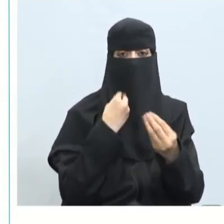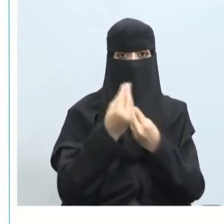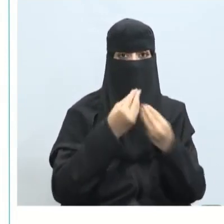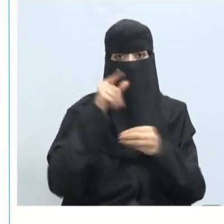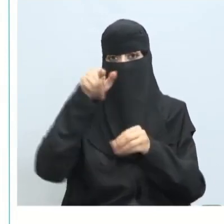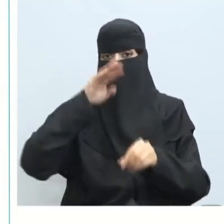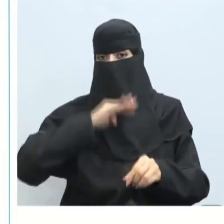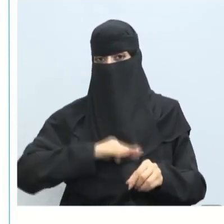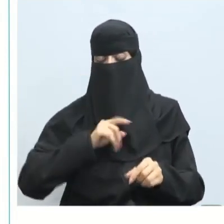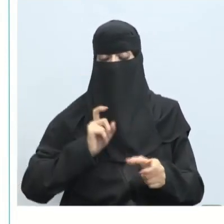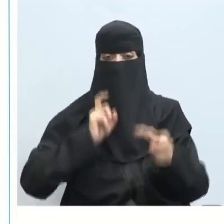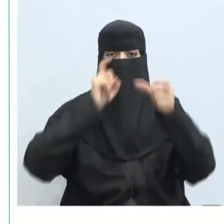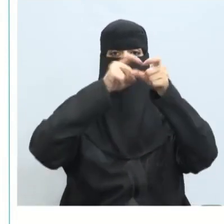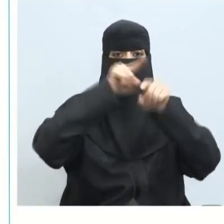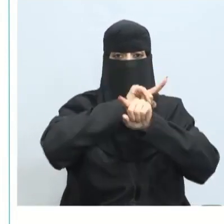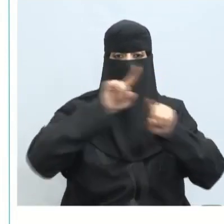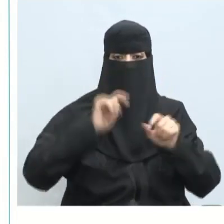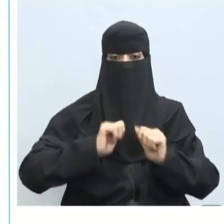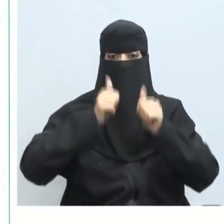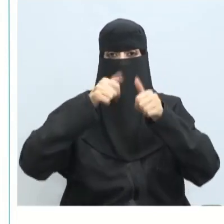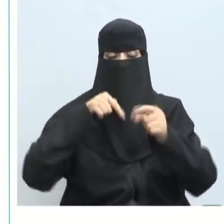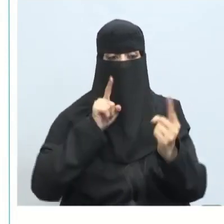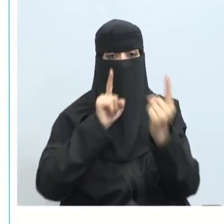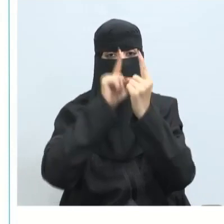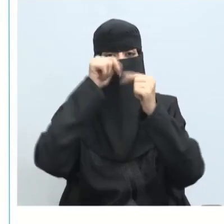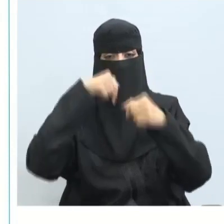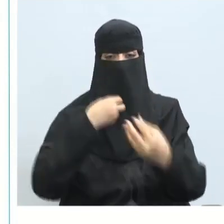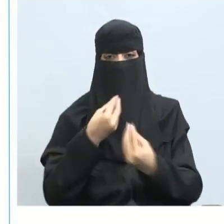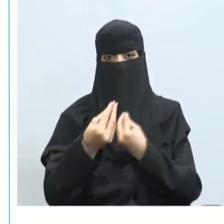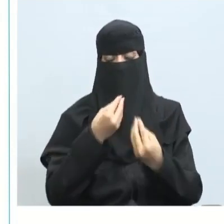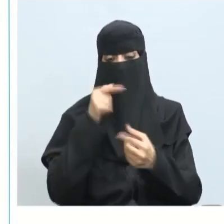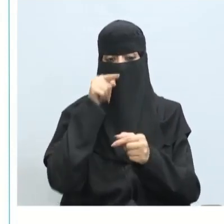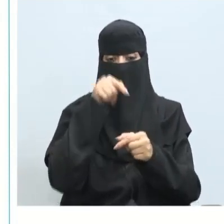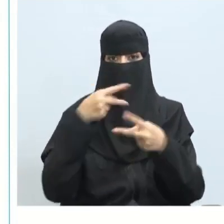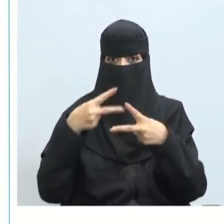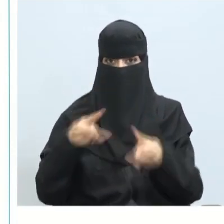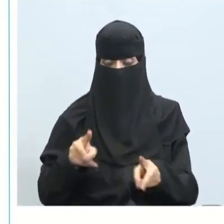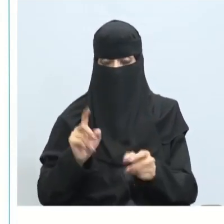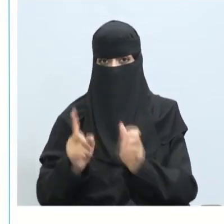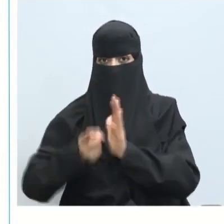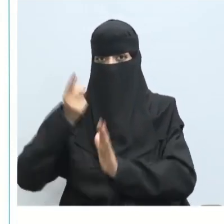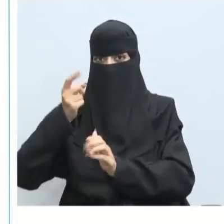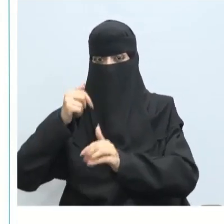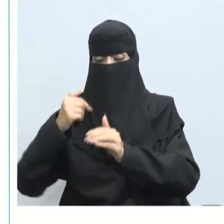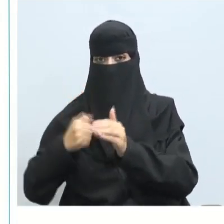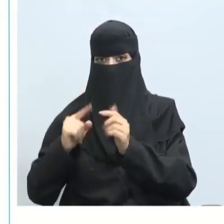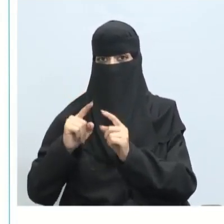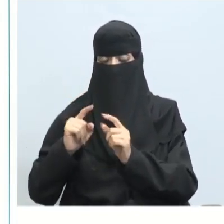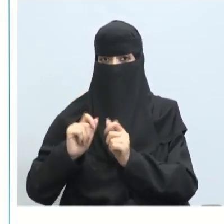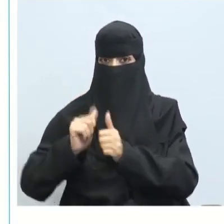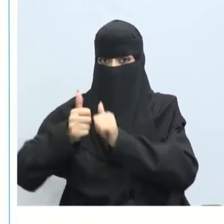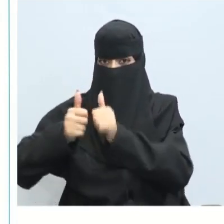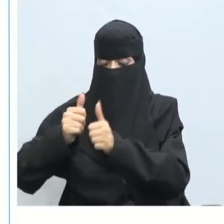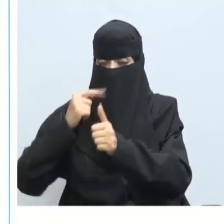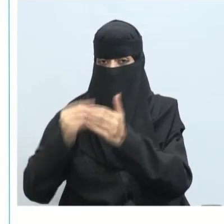يقودنا إلى عدم القدرة الكافية لمواجهة الضغوط أو التعامل معه هنا بدأنا بتحدي مستوى عادي هنا